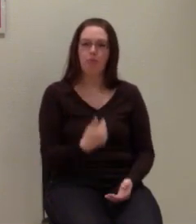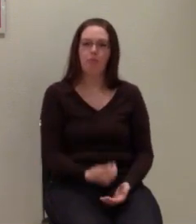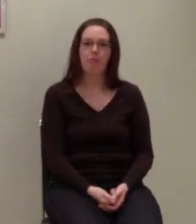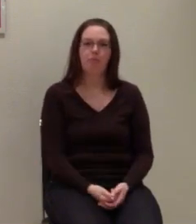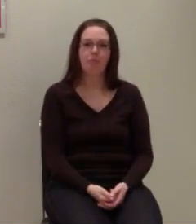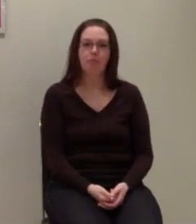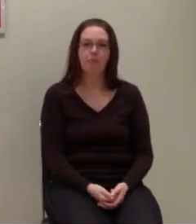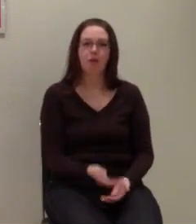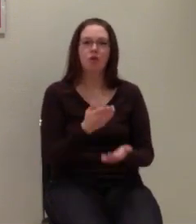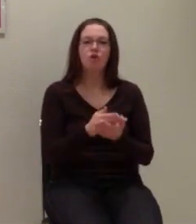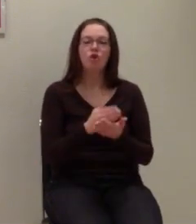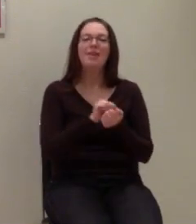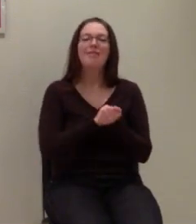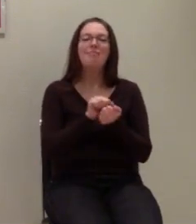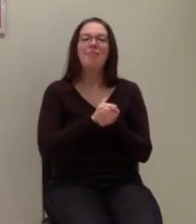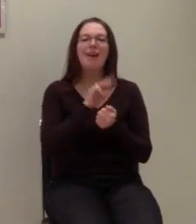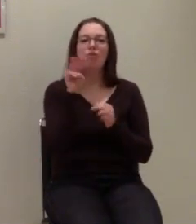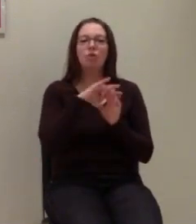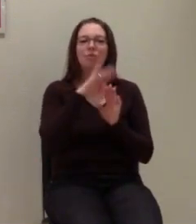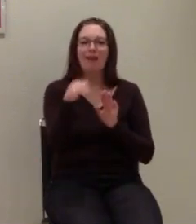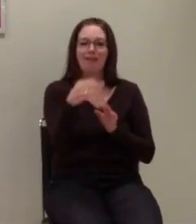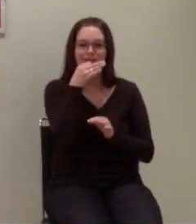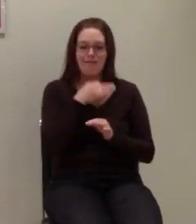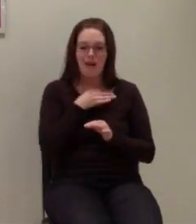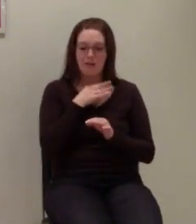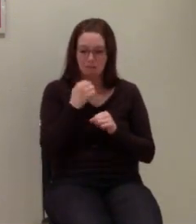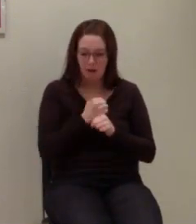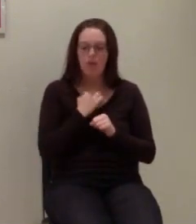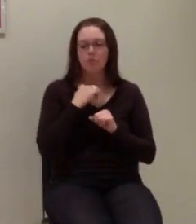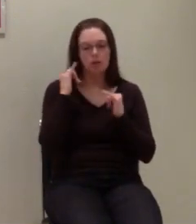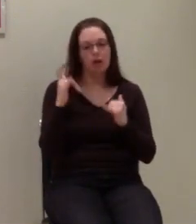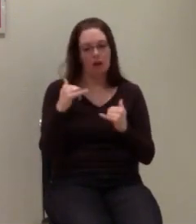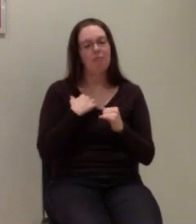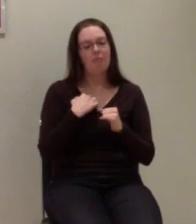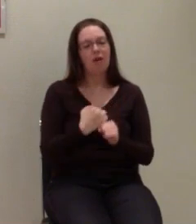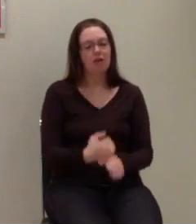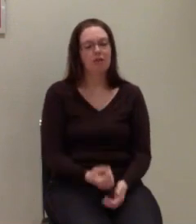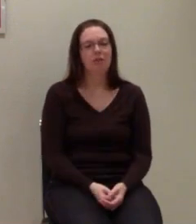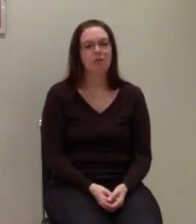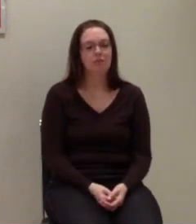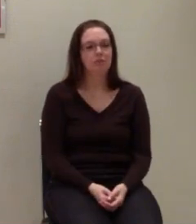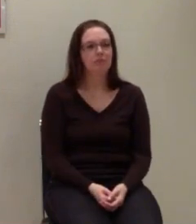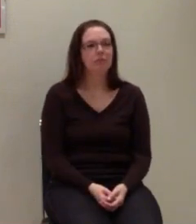Ich wurde für Baden-Württemberg angefragt, ob ich es machen kann. Ich habe da schon zugesagt, dass ich es gerne übernehmen würde.